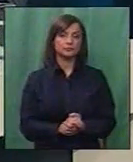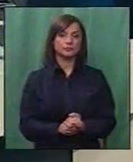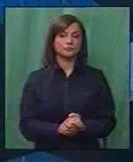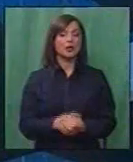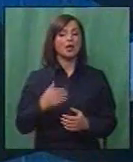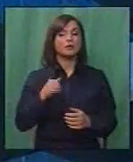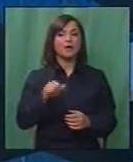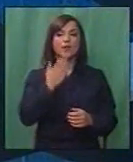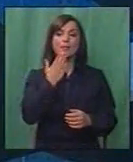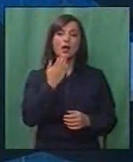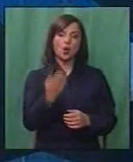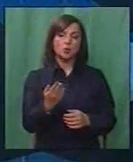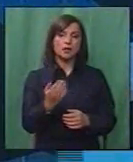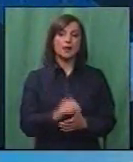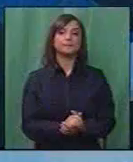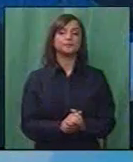Да, ви благодарам.